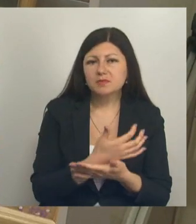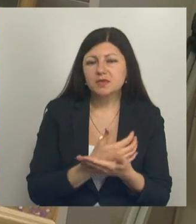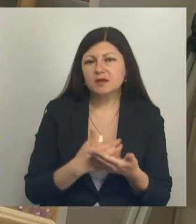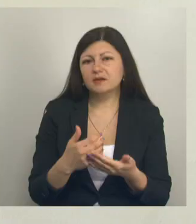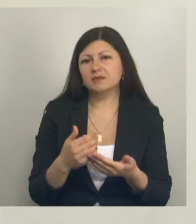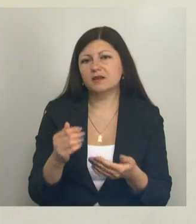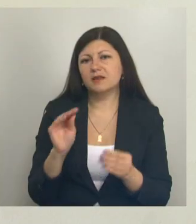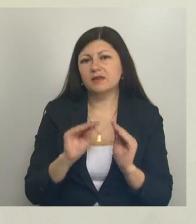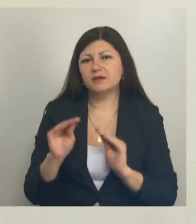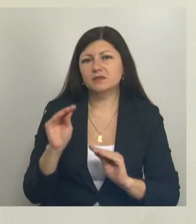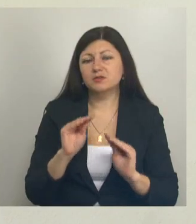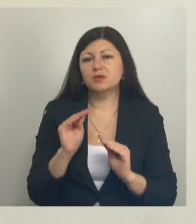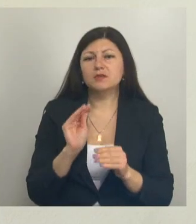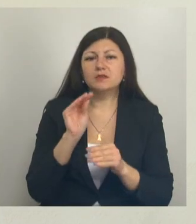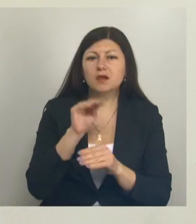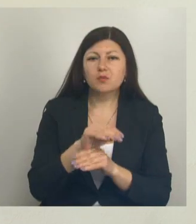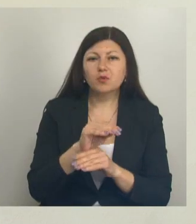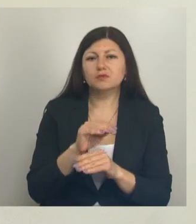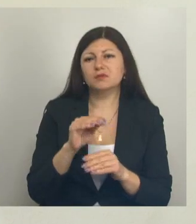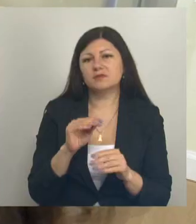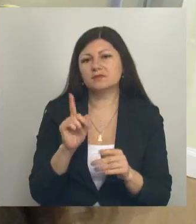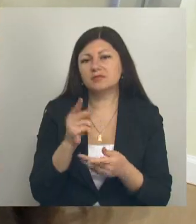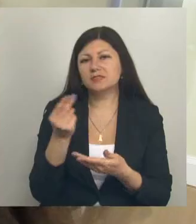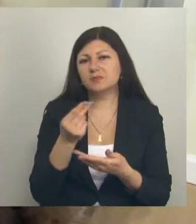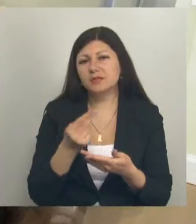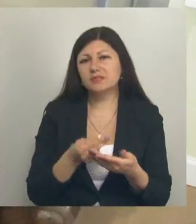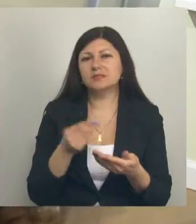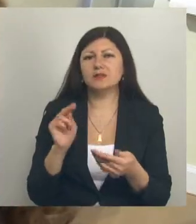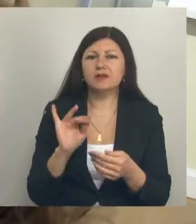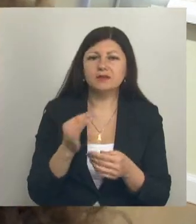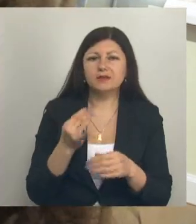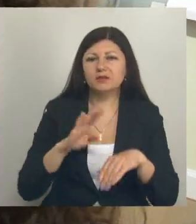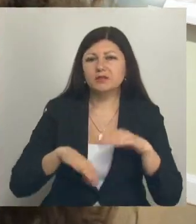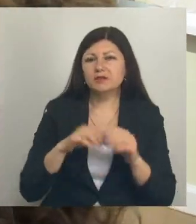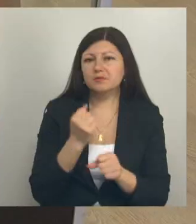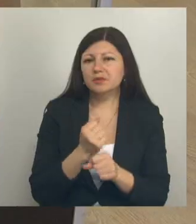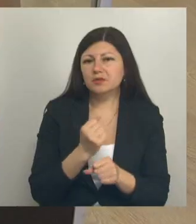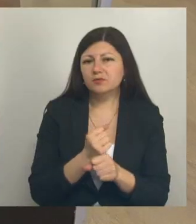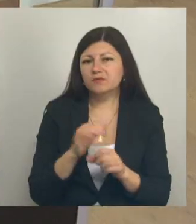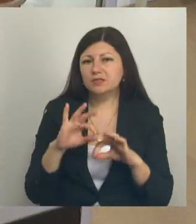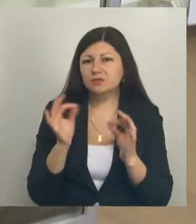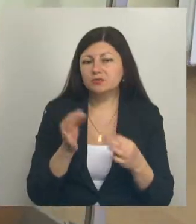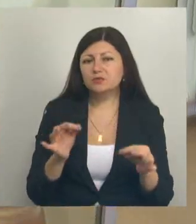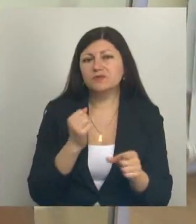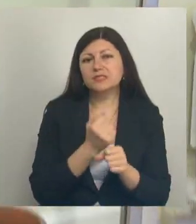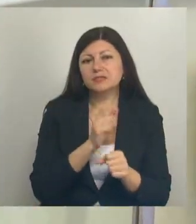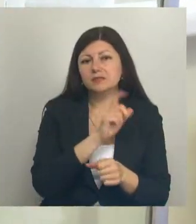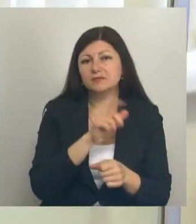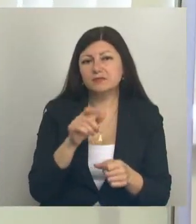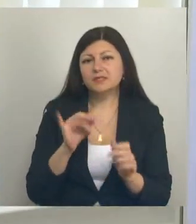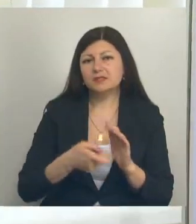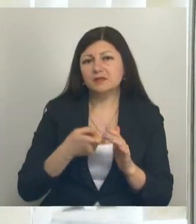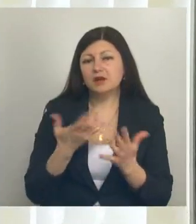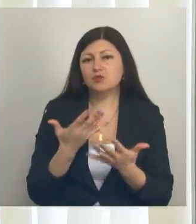Экспозицию дополнили произведениями изобразительного и декоративно-прикладного искусства, созданными донбассовцами, которые сейчас